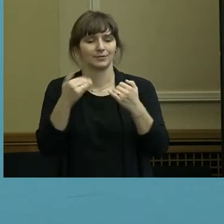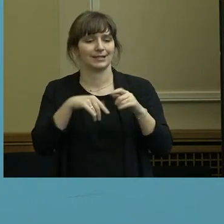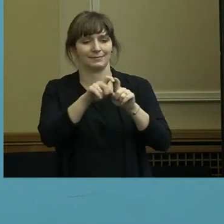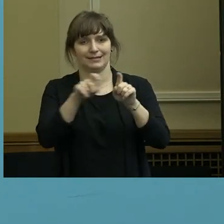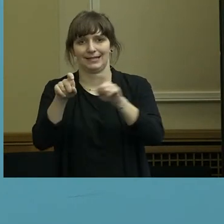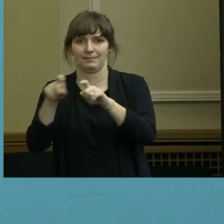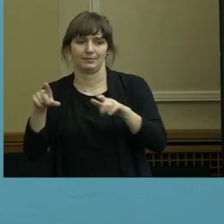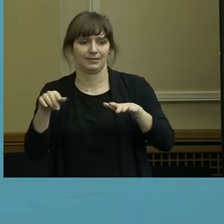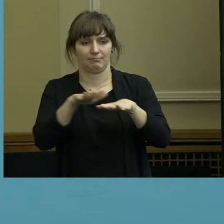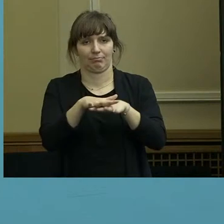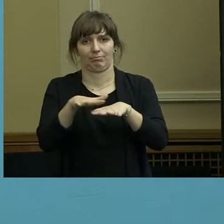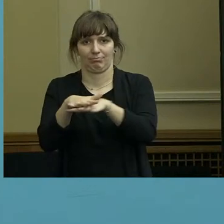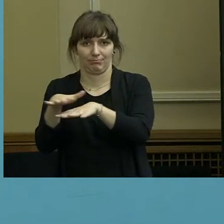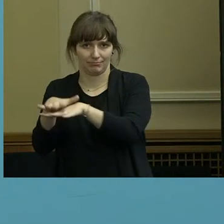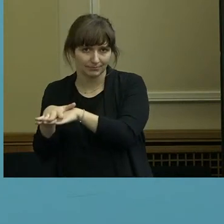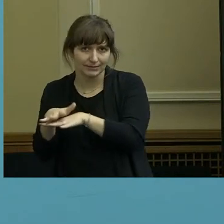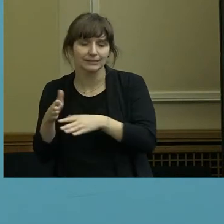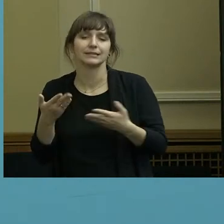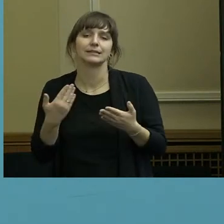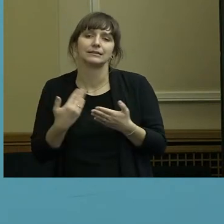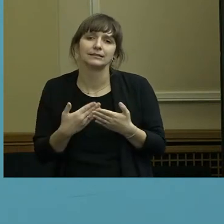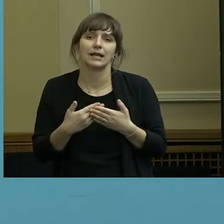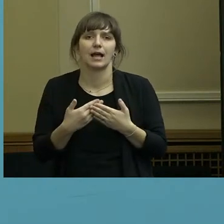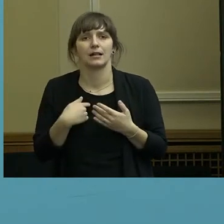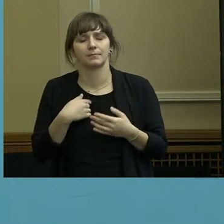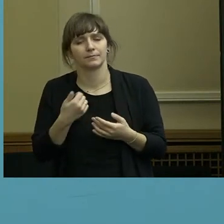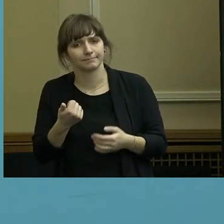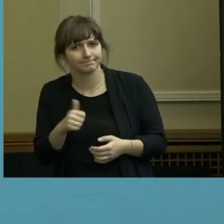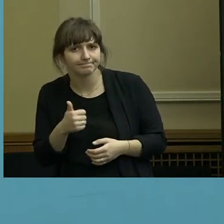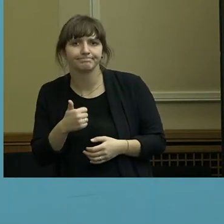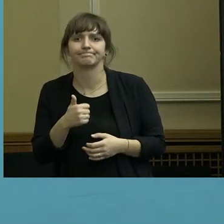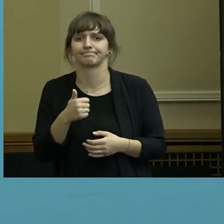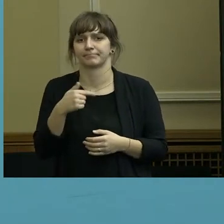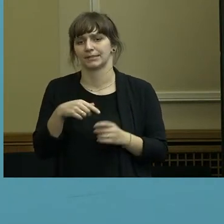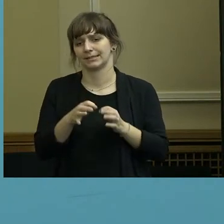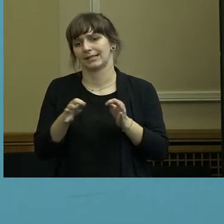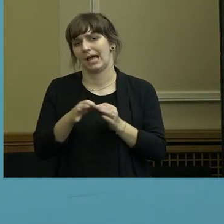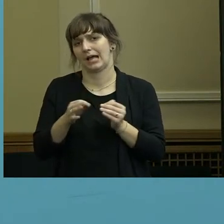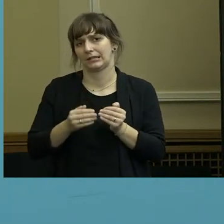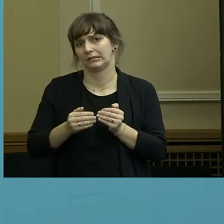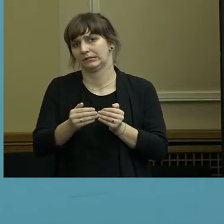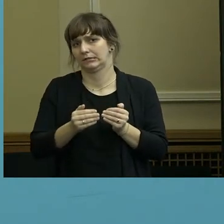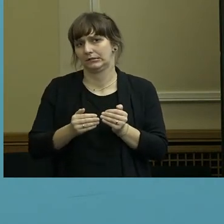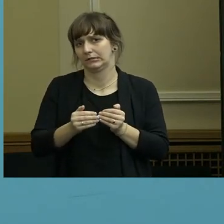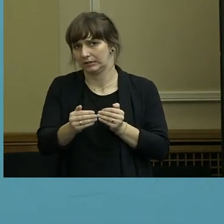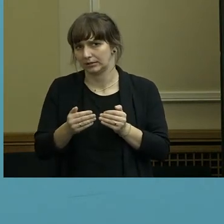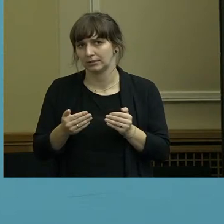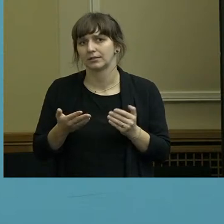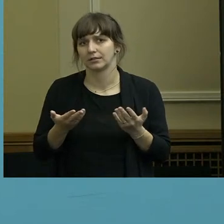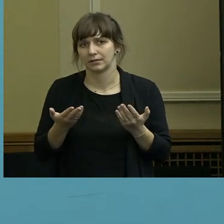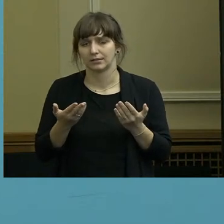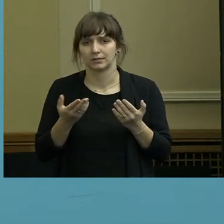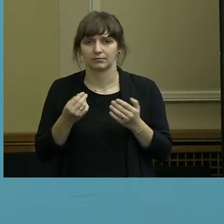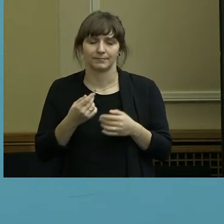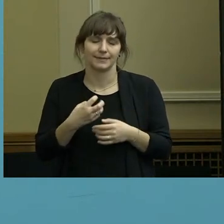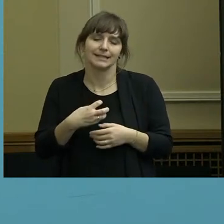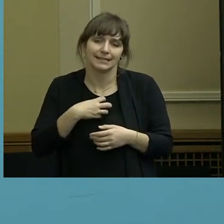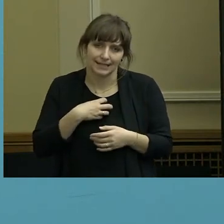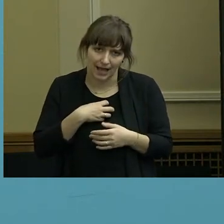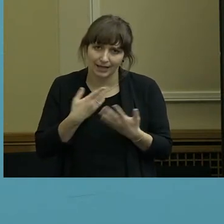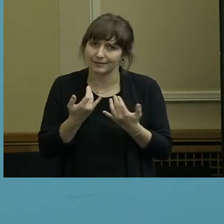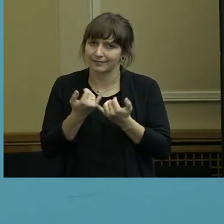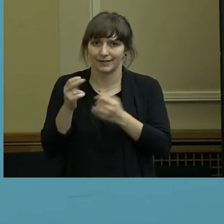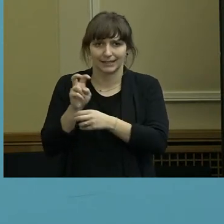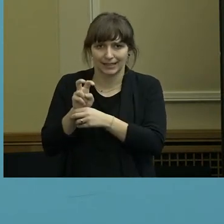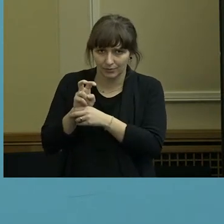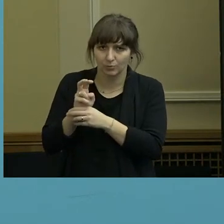ich gehe mal davon aus, dass dieser Tage, also der Senat wird ja da vertreten durch